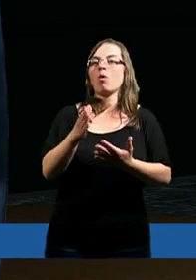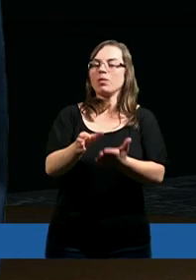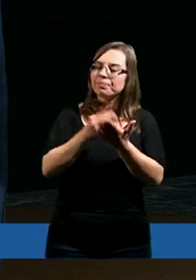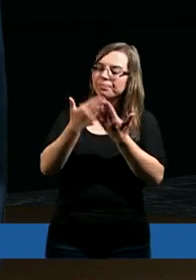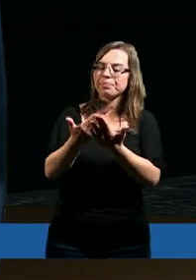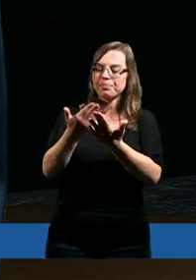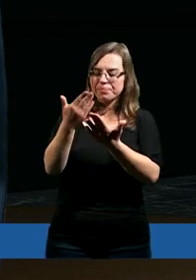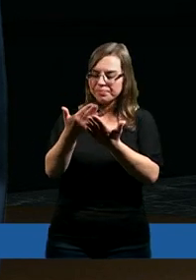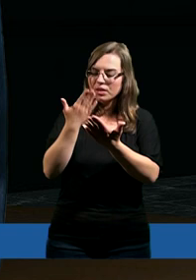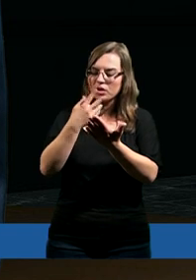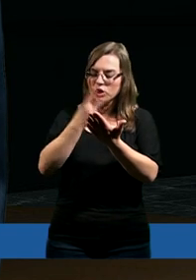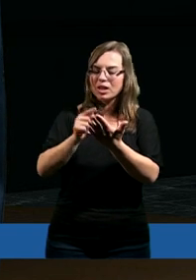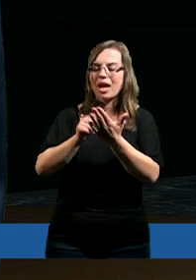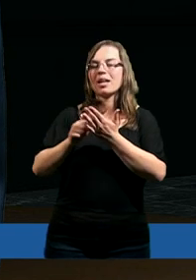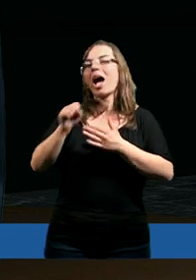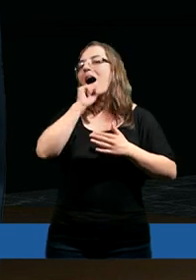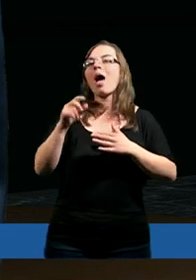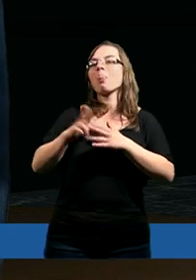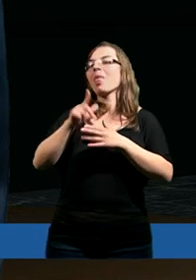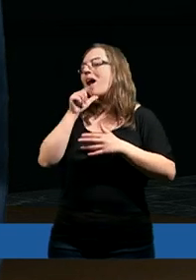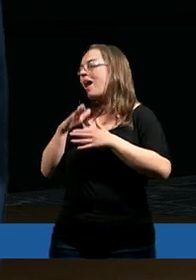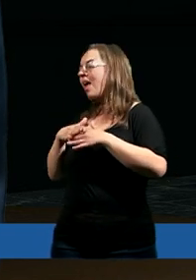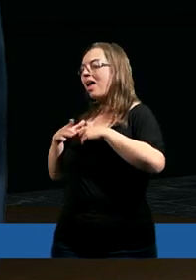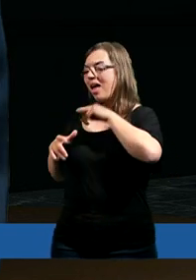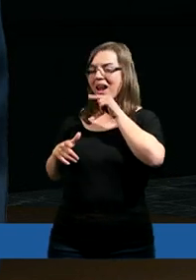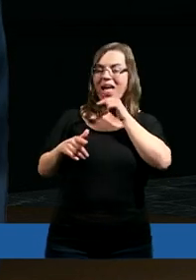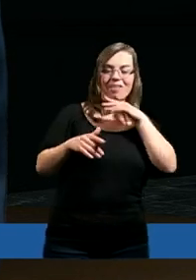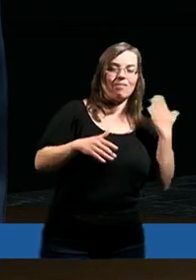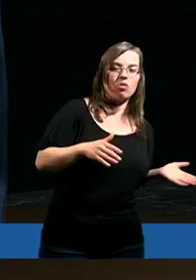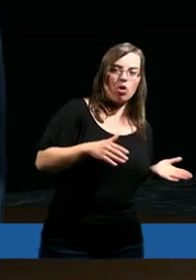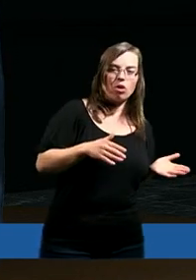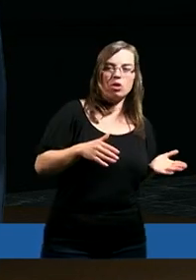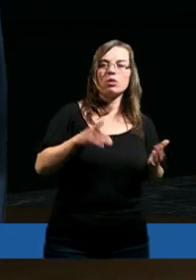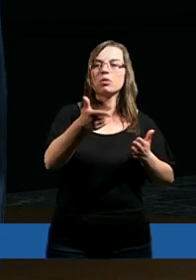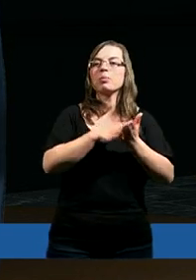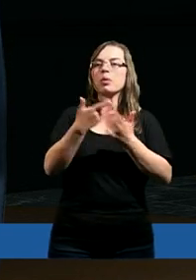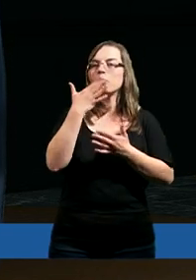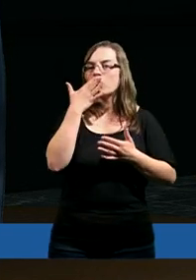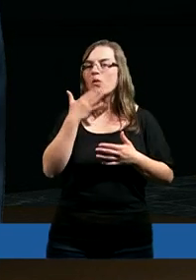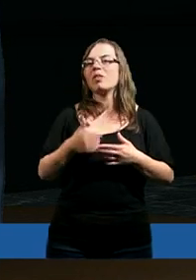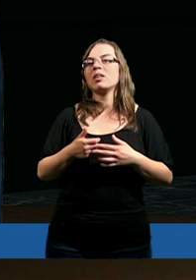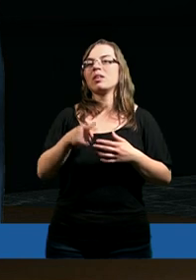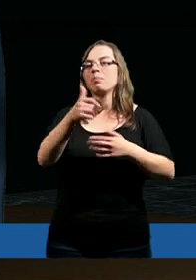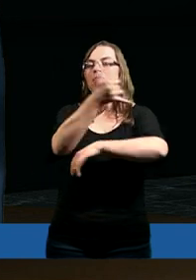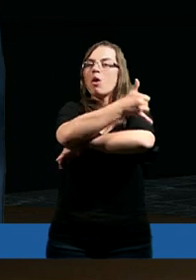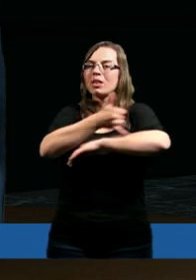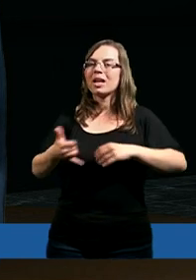słusznie było podkreślone, ani na lewo, tak jak to w tych przykładach, które tutaj były